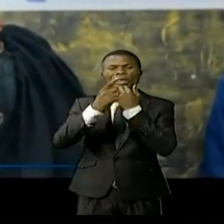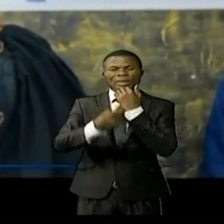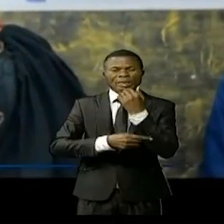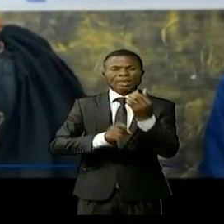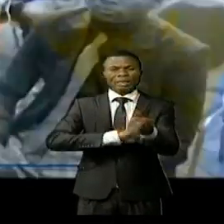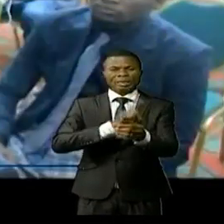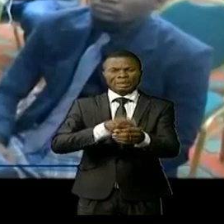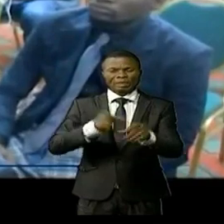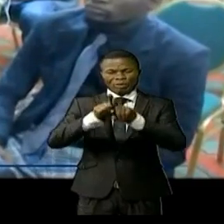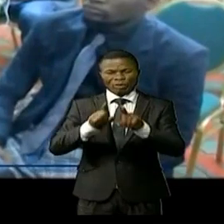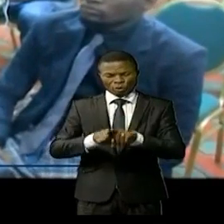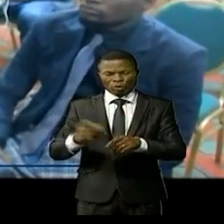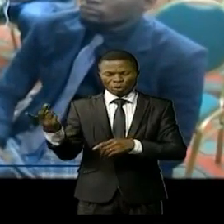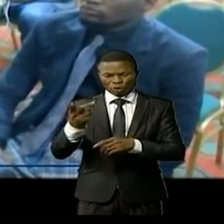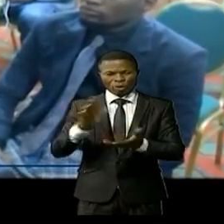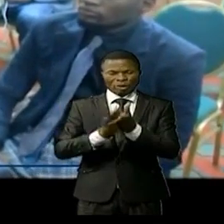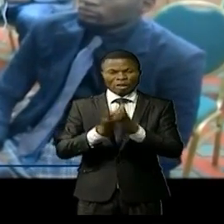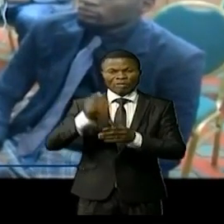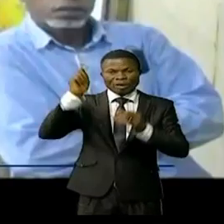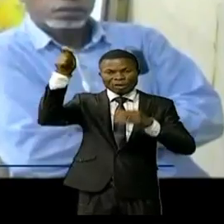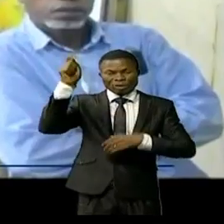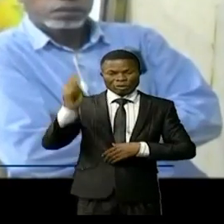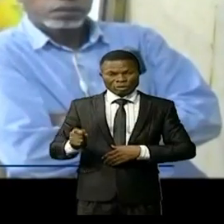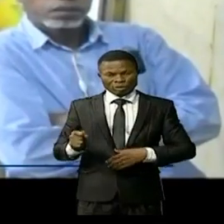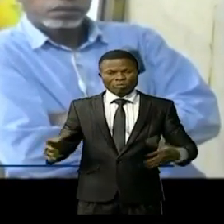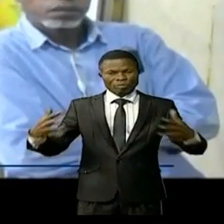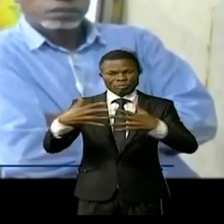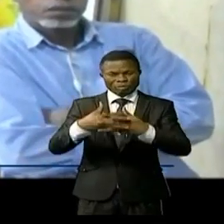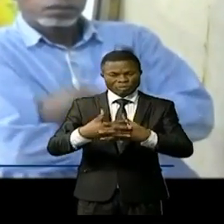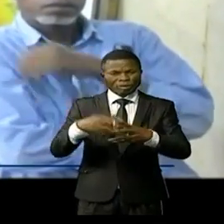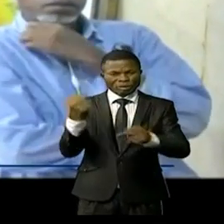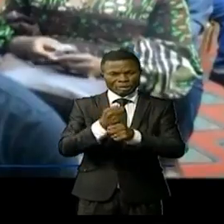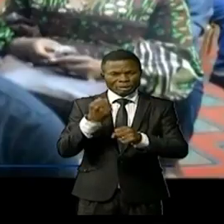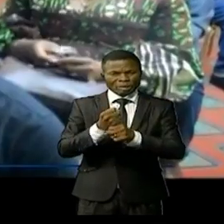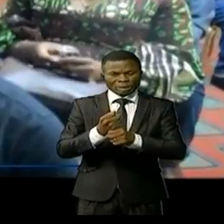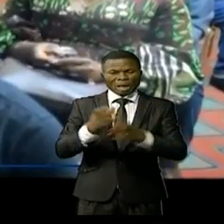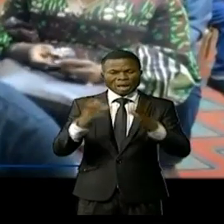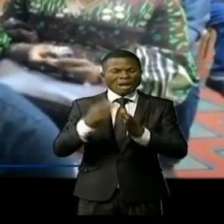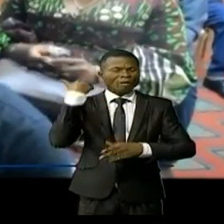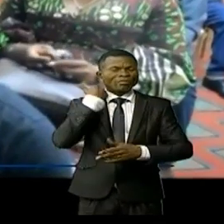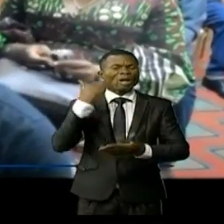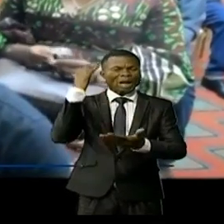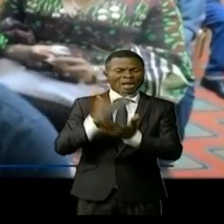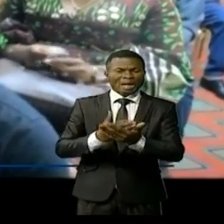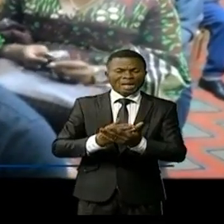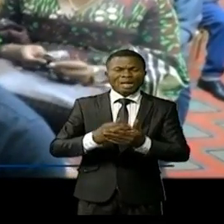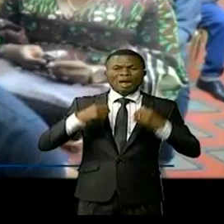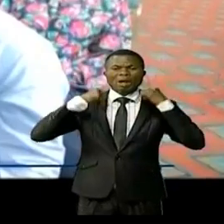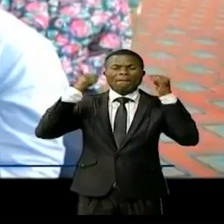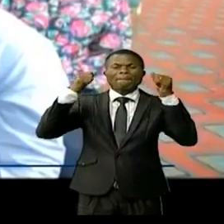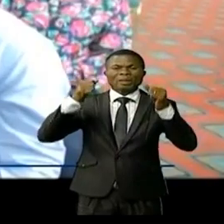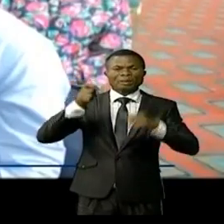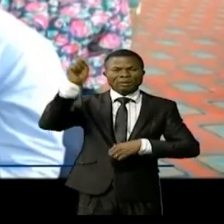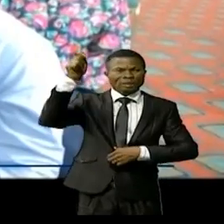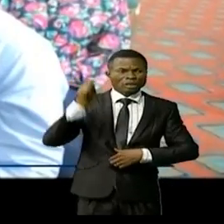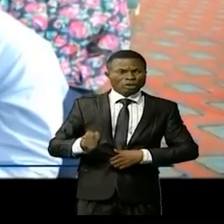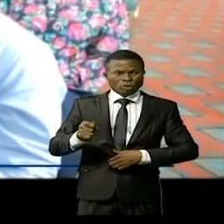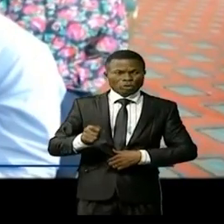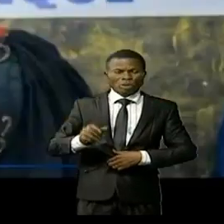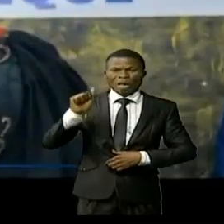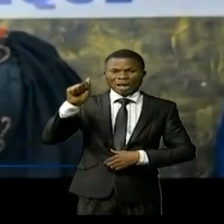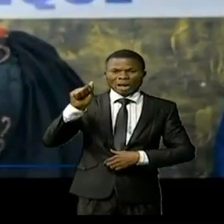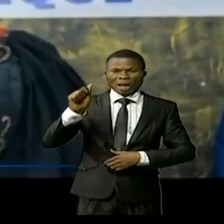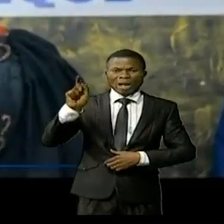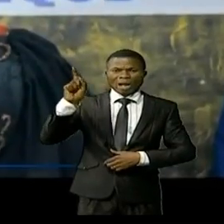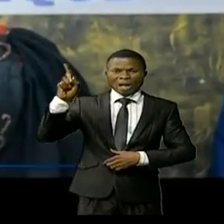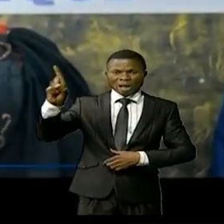Une mutualisation des efforts entre la RDC et l'Ouganda pour mettre fin aux ADEF qui écument la partie est du pays et